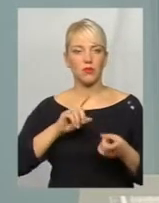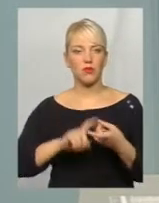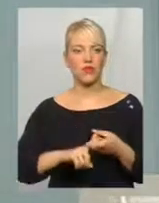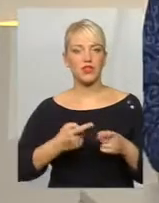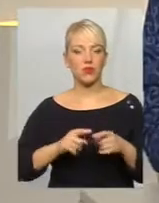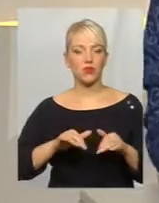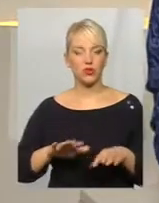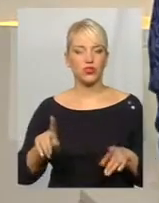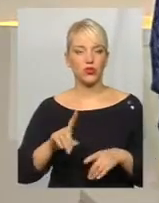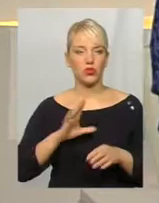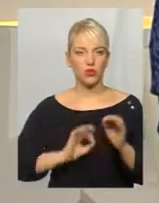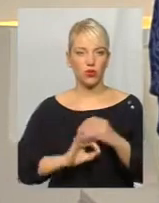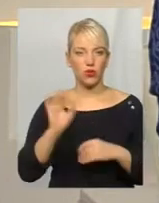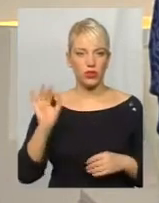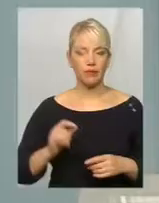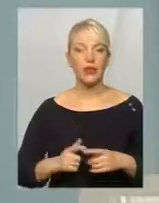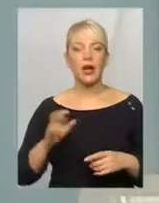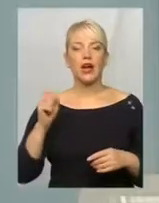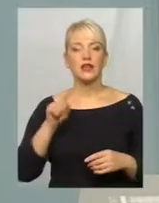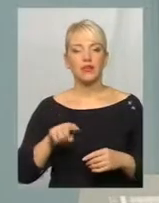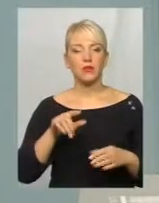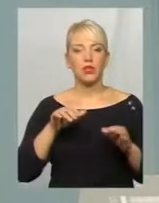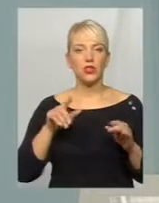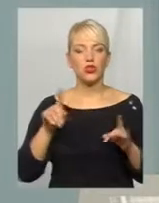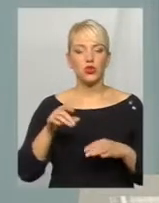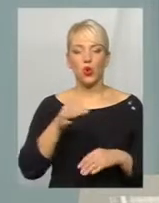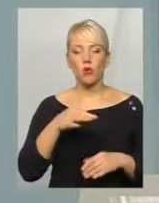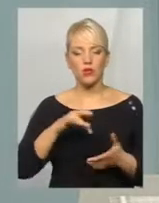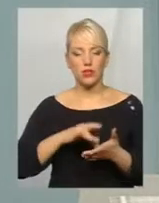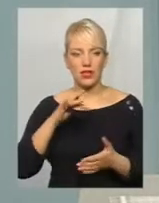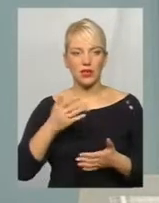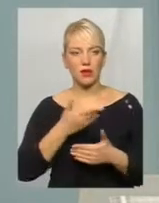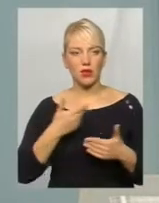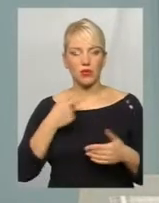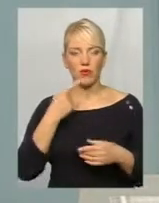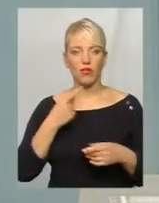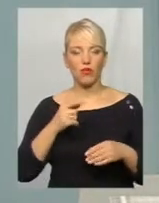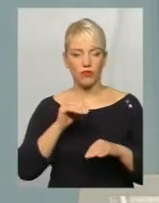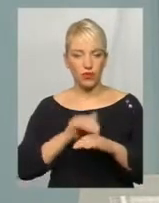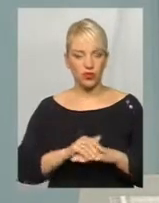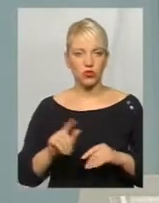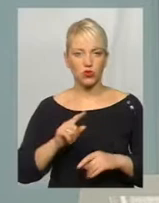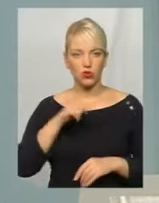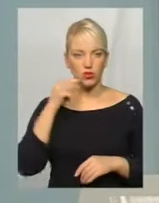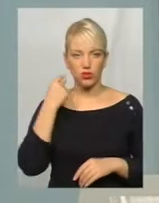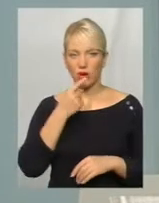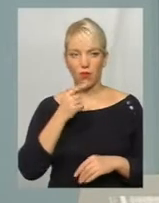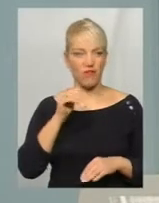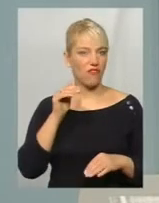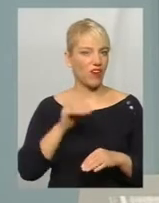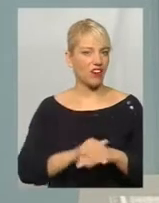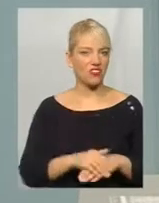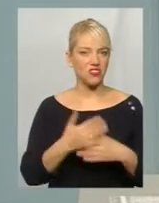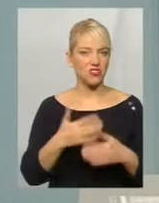подіями, щодо обласного центру. Щодо обласного центру, то ми маємо констатувати сьогодні факт, що російська мова фактично вже